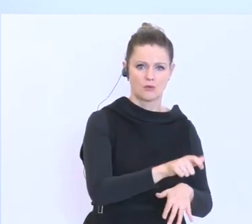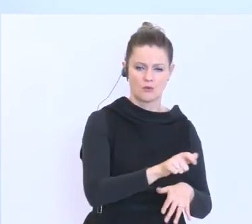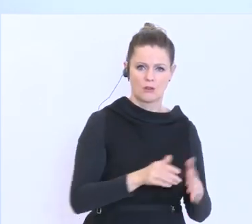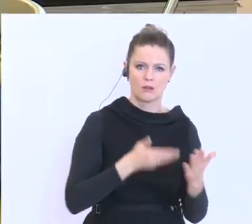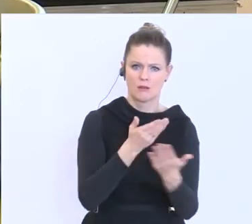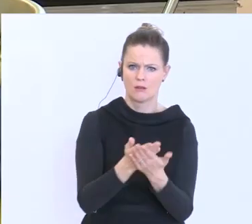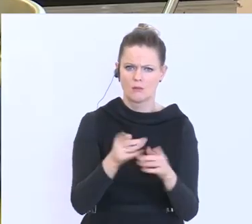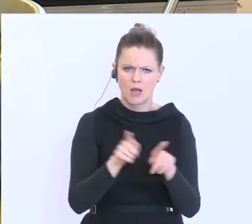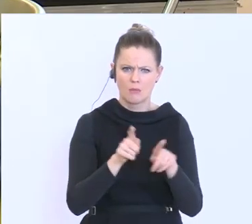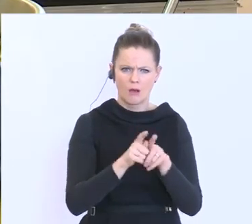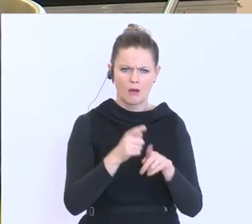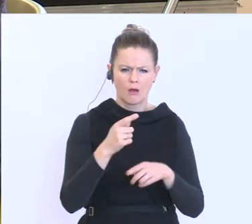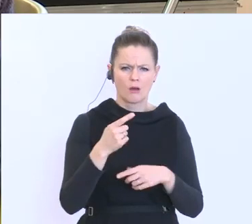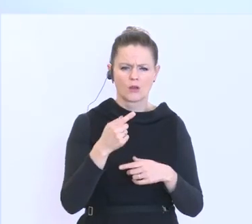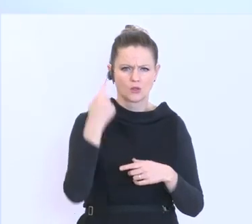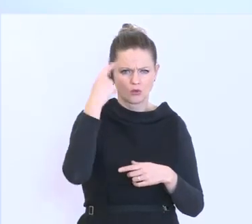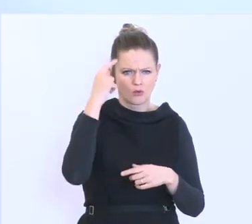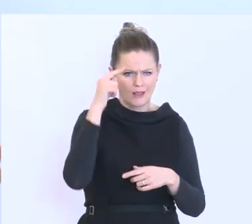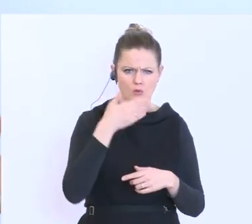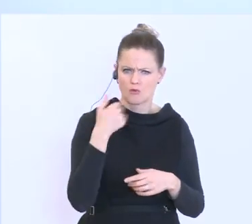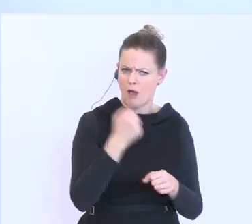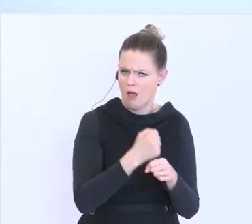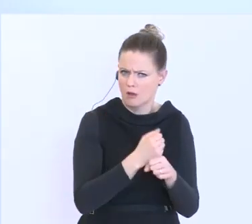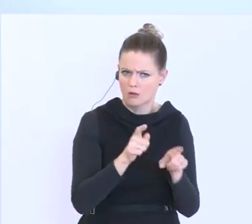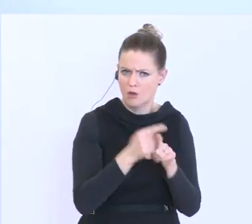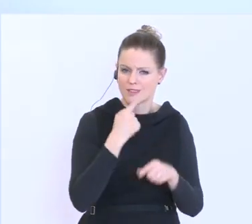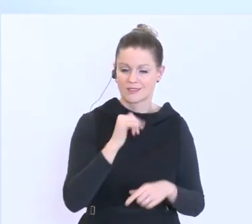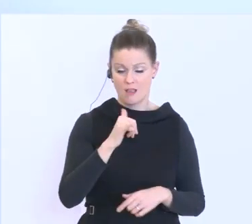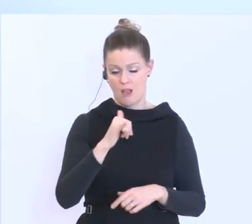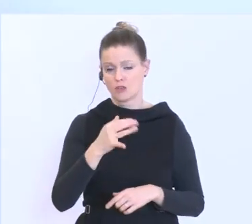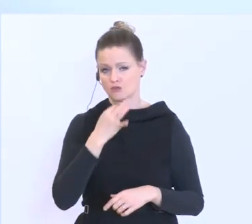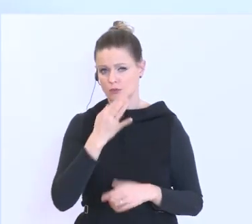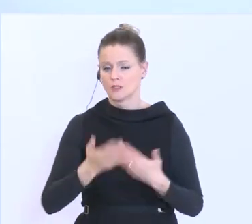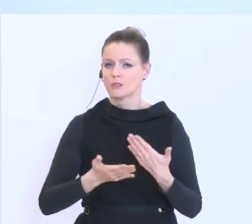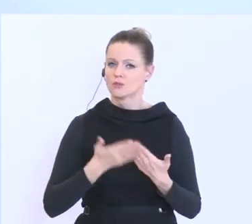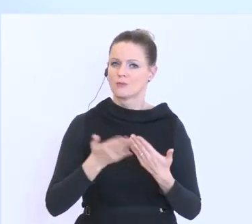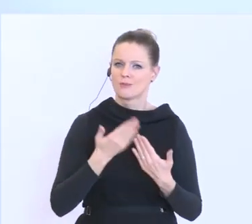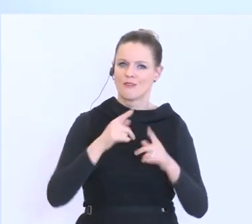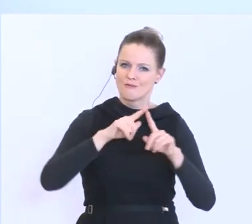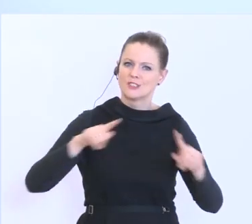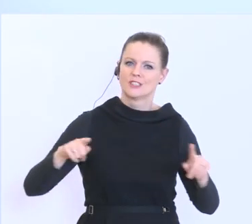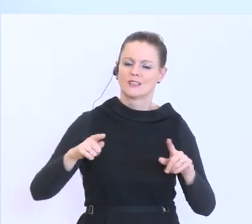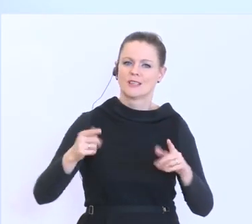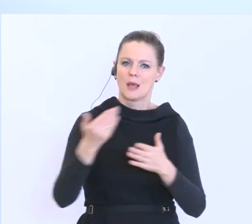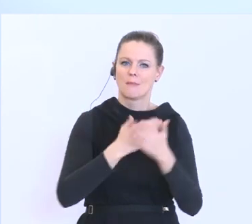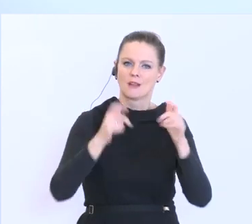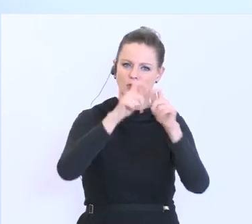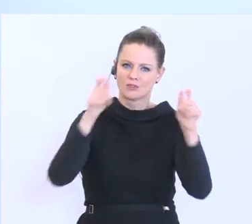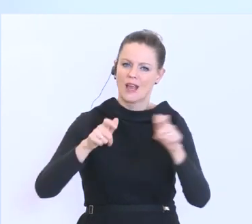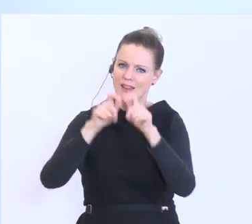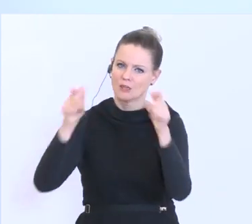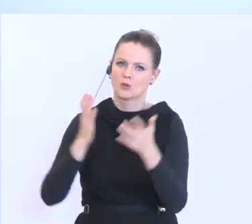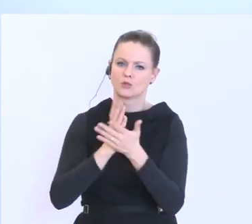die Berufen, die nicht arbeiten? Auch beispielsweise. Also wir haben, wie gesagt, mit unterschiedlichen Bildungseinrichtungen bereits